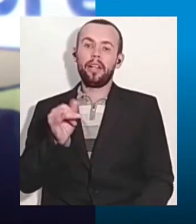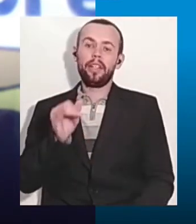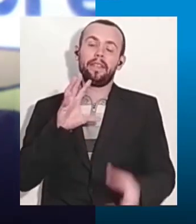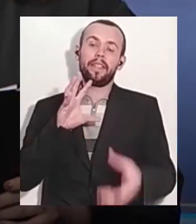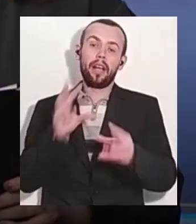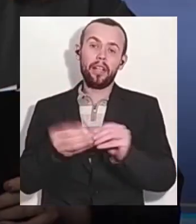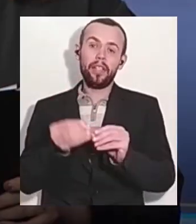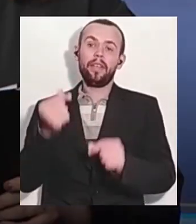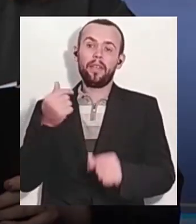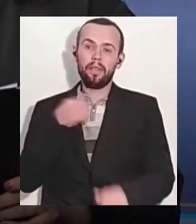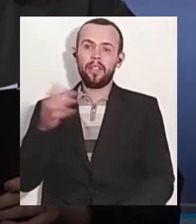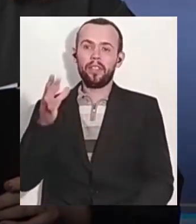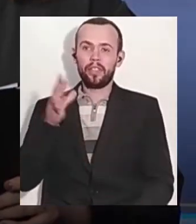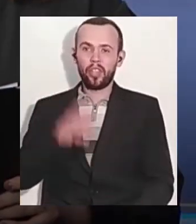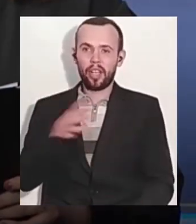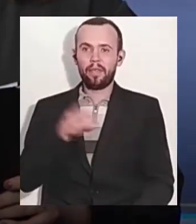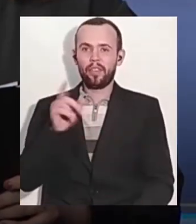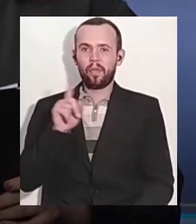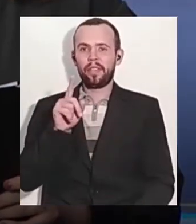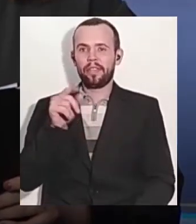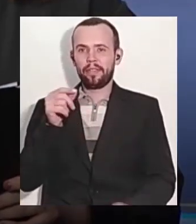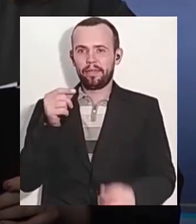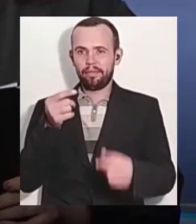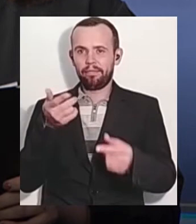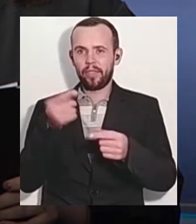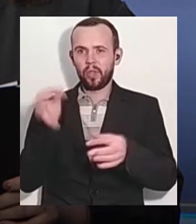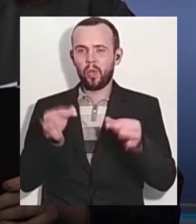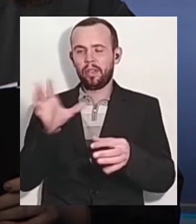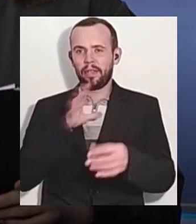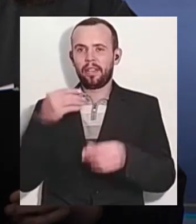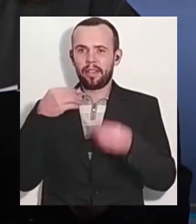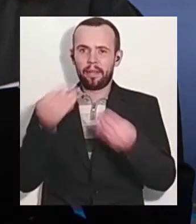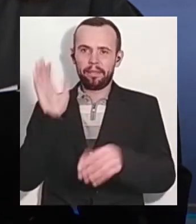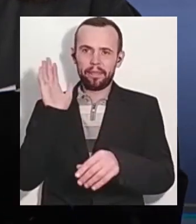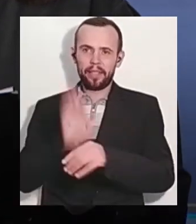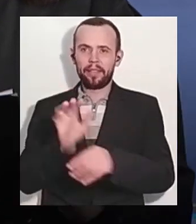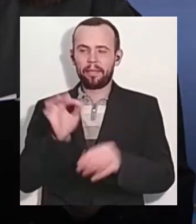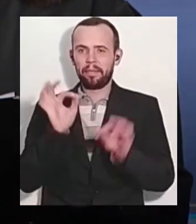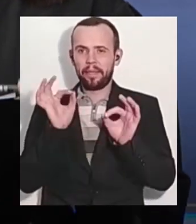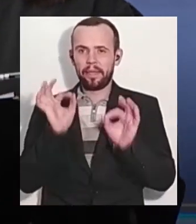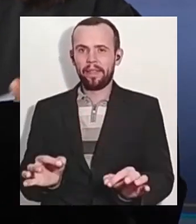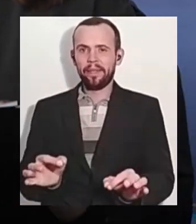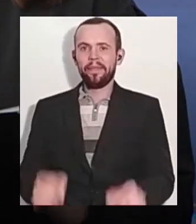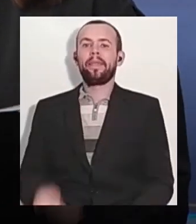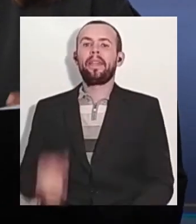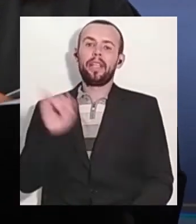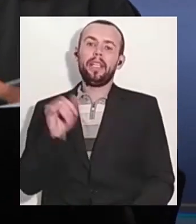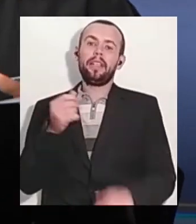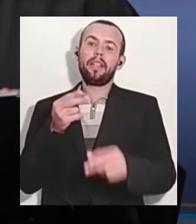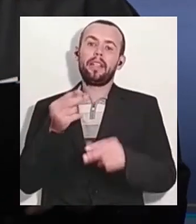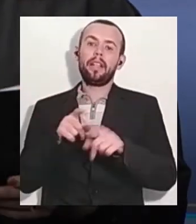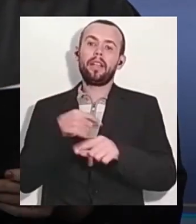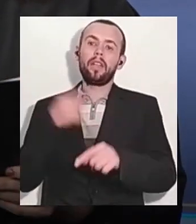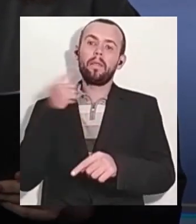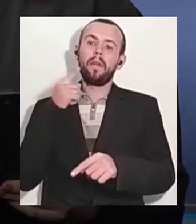установ, а люди – це на останньому місці. Воно так виглядає. Розумієте? Олег, у зогляду на те, що ви сказали, а